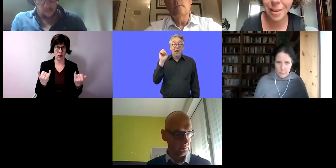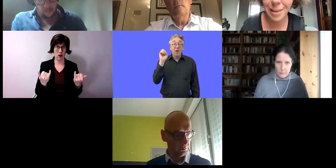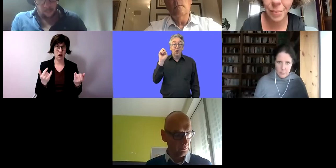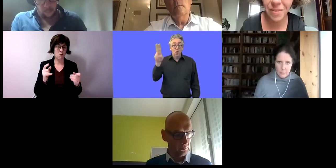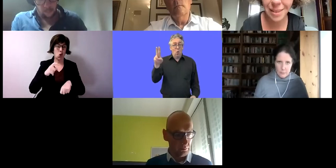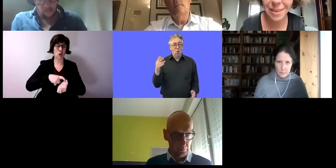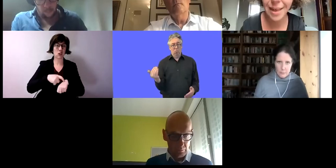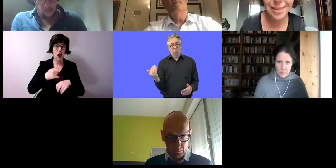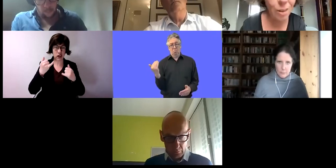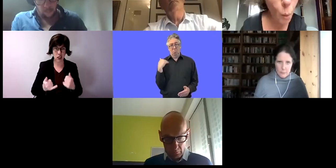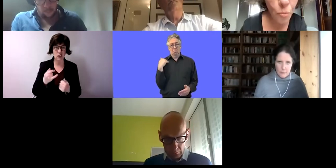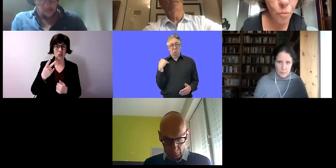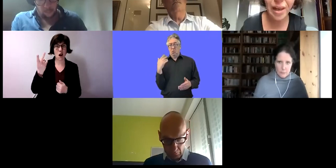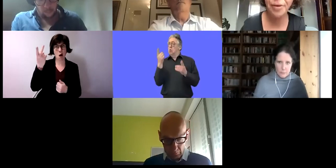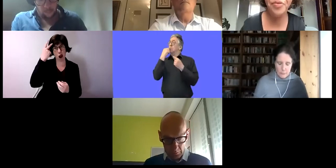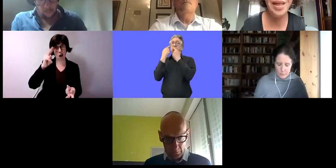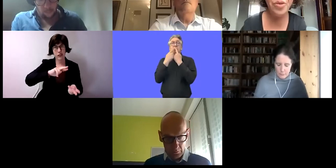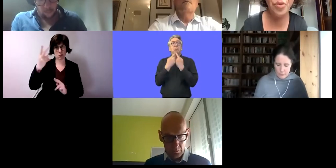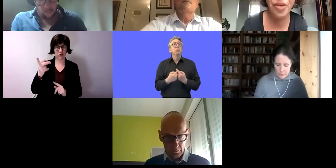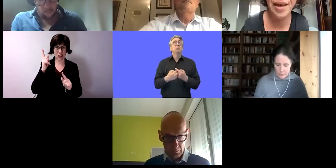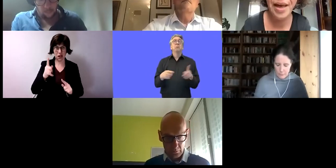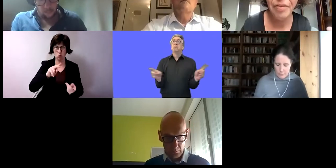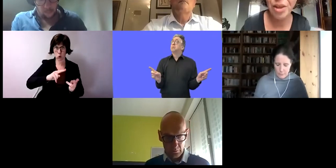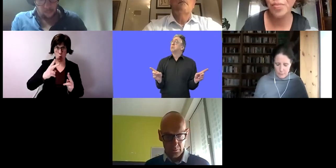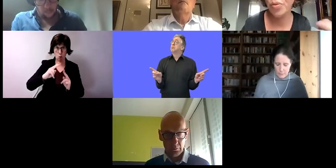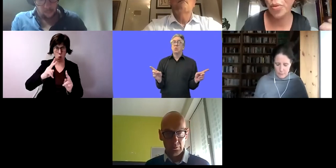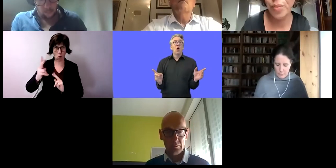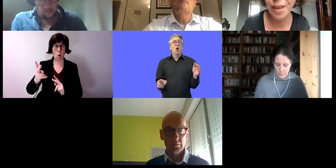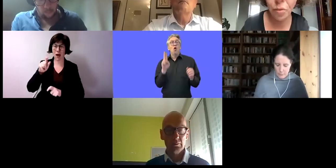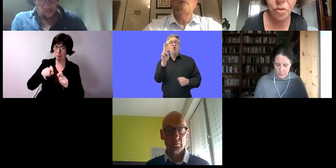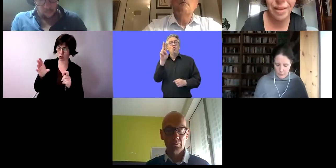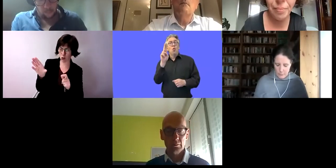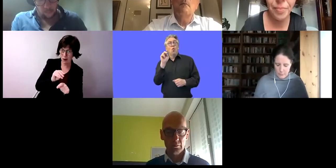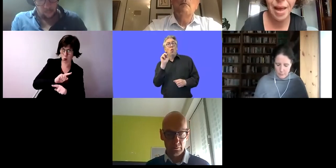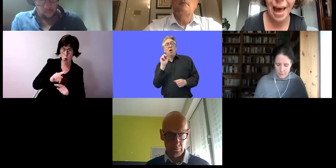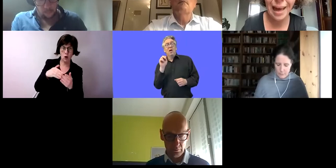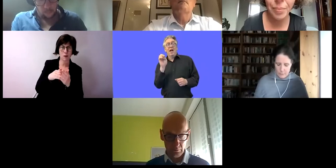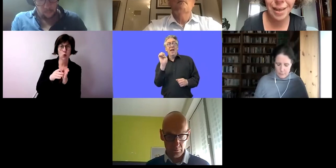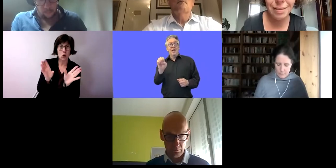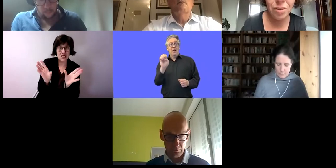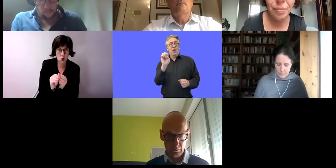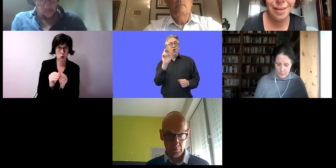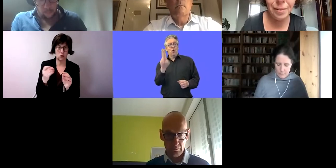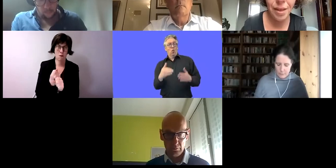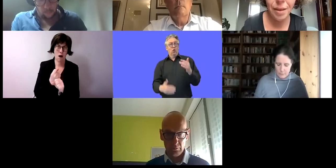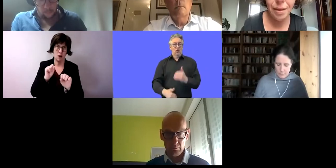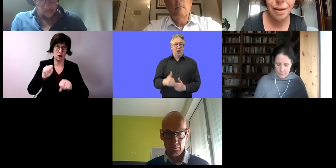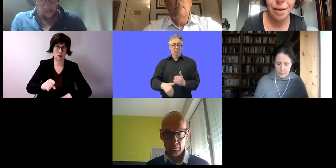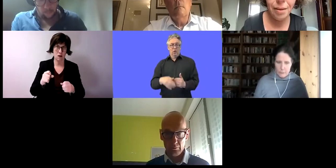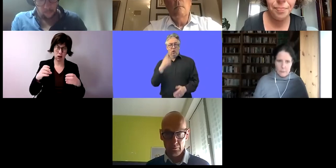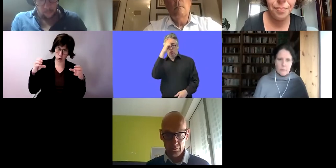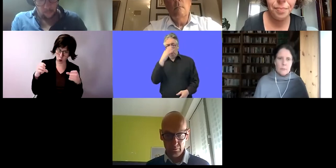für einen Paradigmenwechsel, Zeit um umzudenken und Wege zu finden, wie Menschen mit und ohne Behinderung zusammen arbeiten und gemeinsam